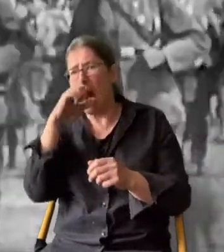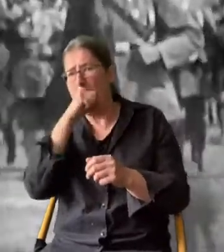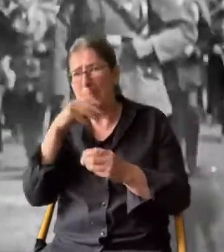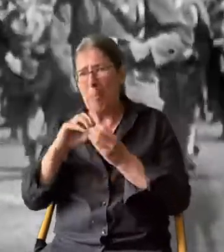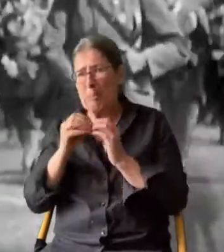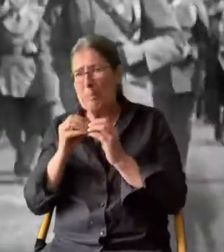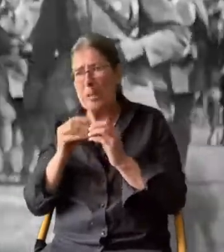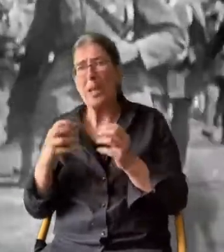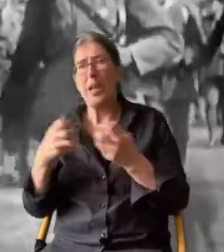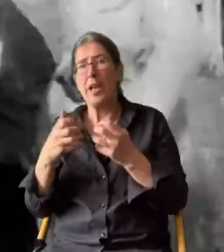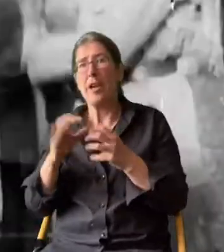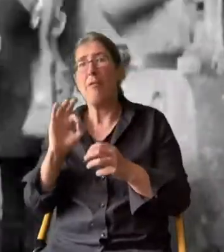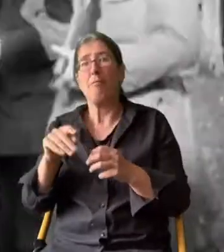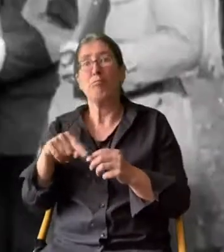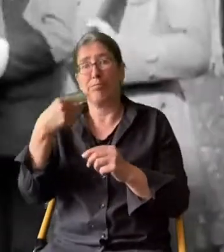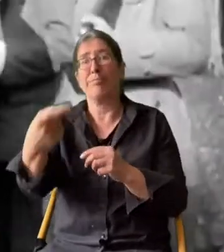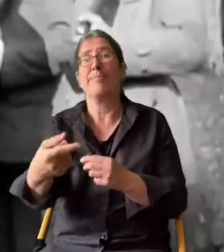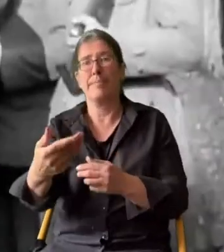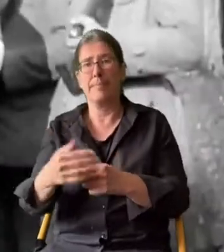den Krieg von Morden.